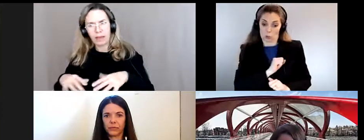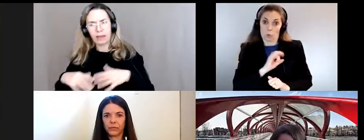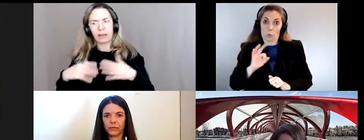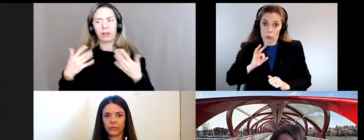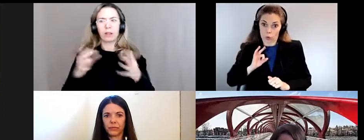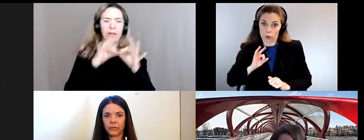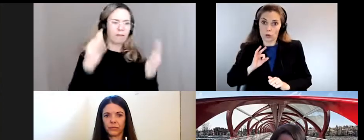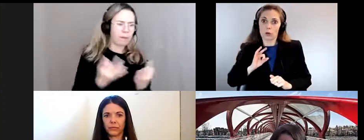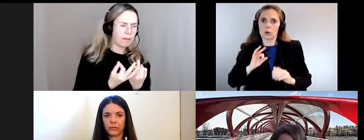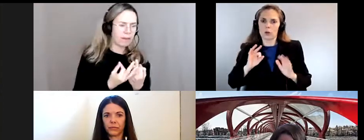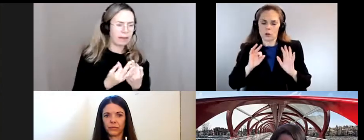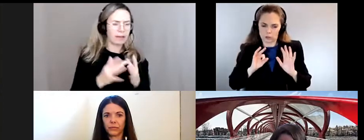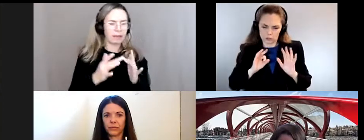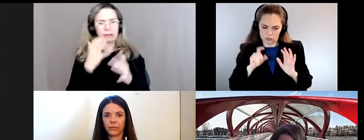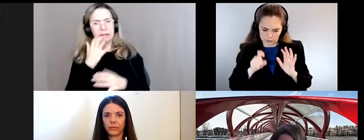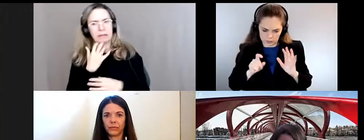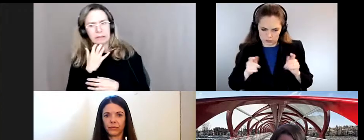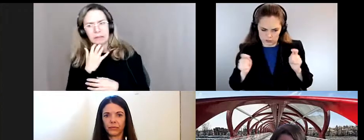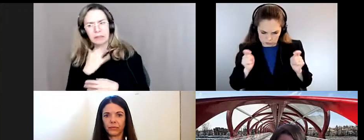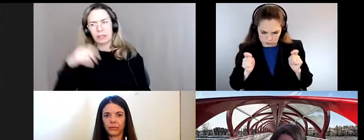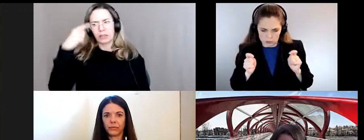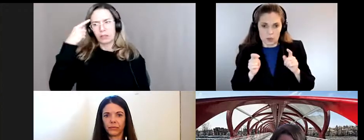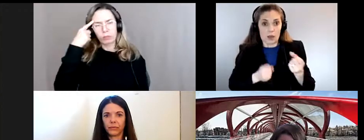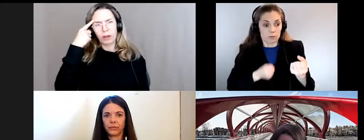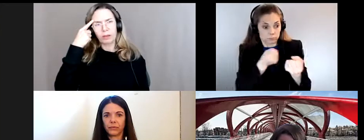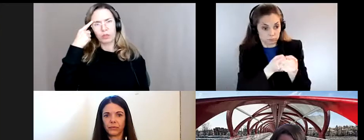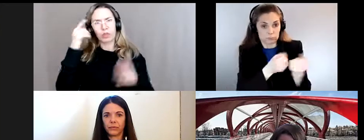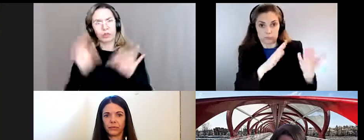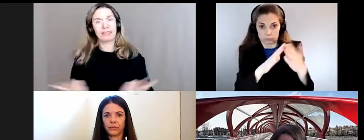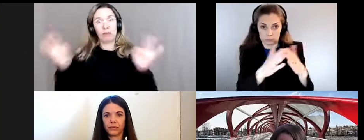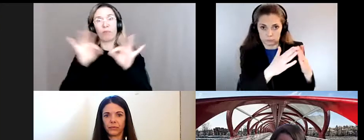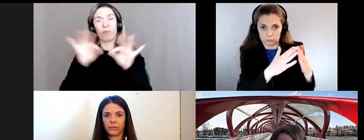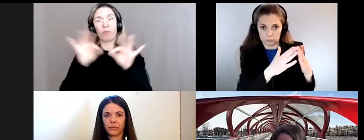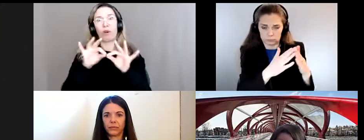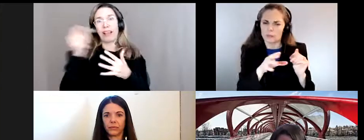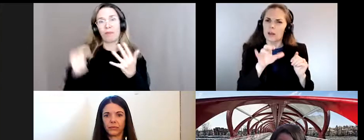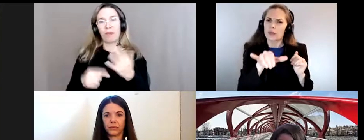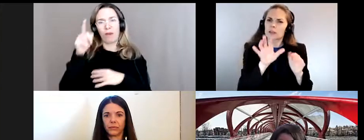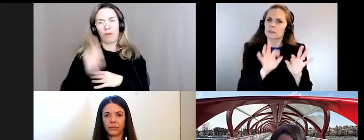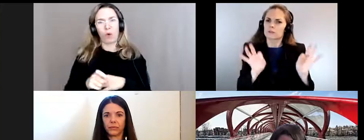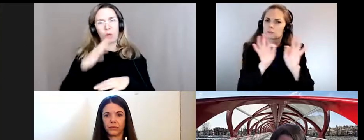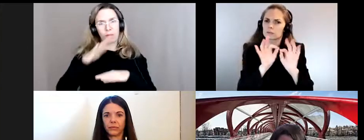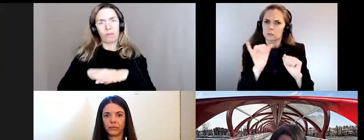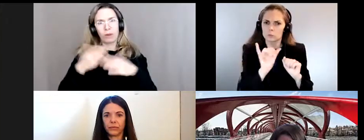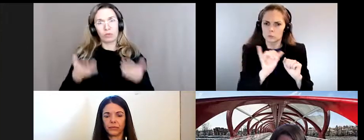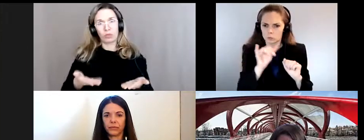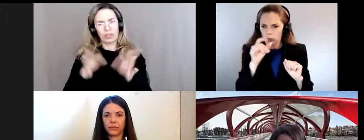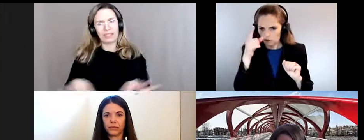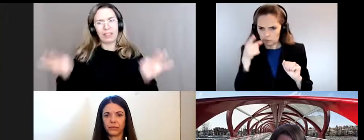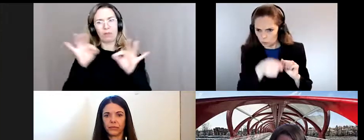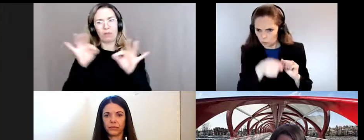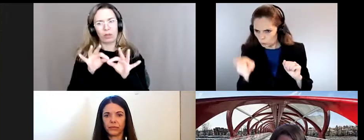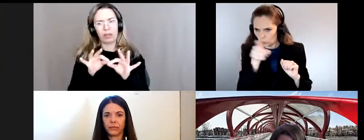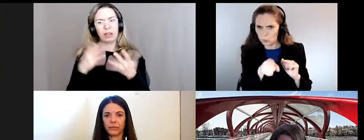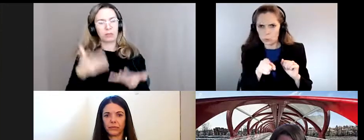je pense que c'est un élément très important que nous devons souligner et je vous ai